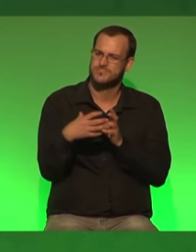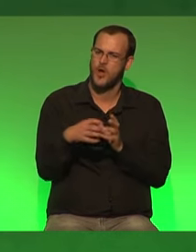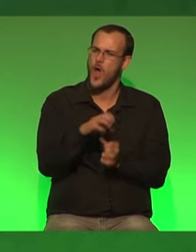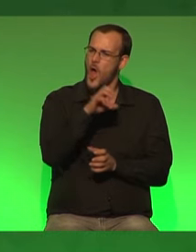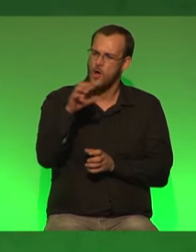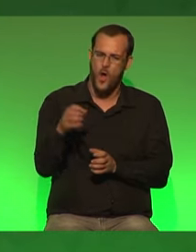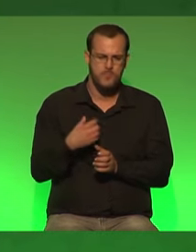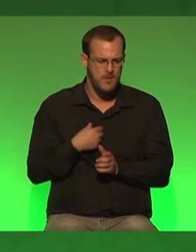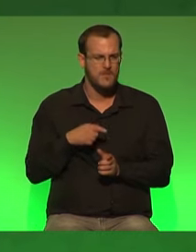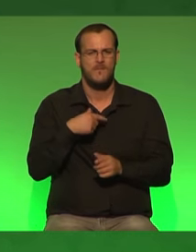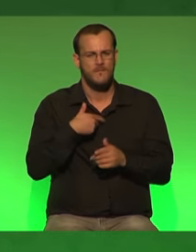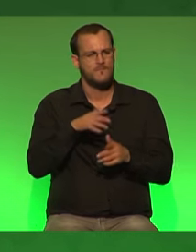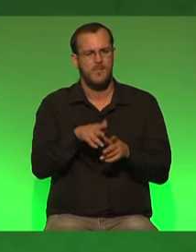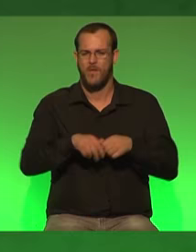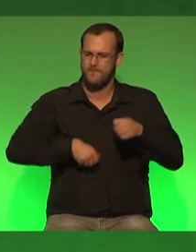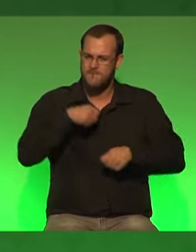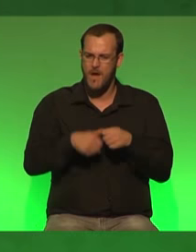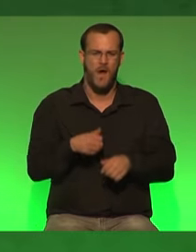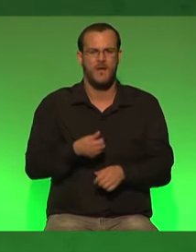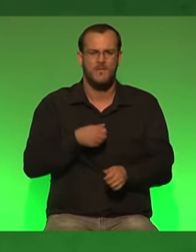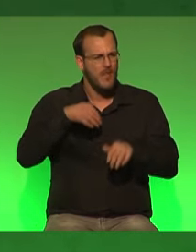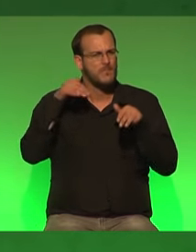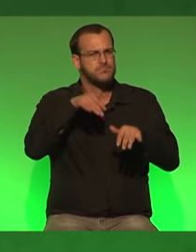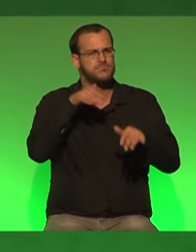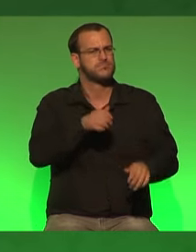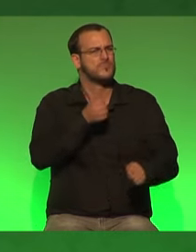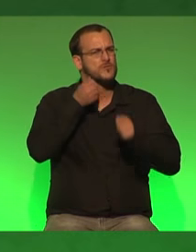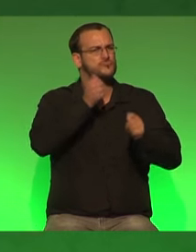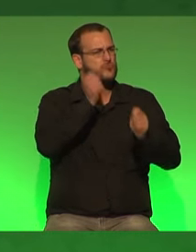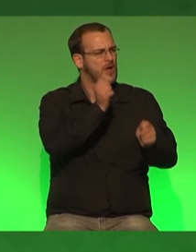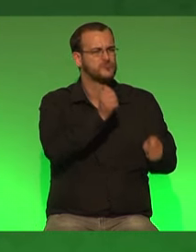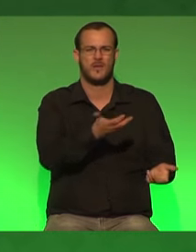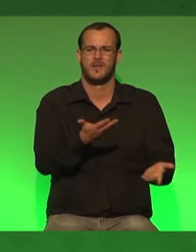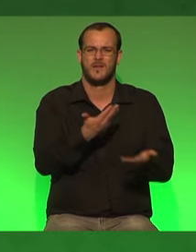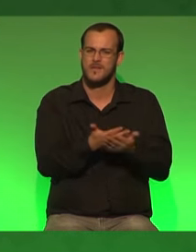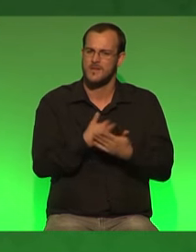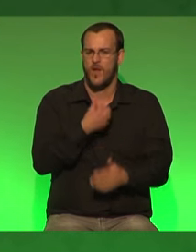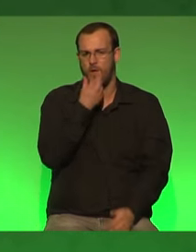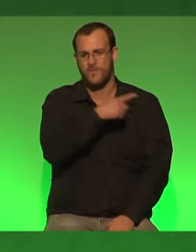auf die straße aufs fahrrad und dafür hoffe ich ganz viele von euch auch zu sehen